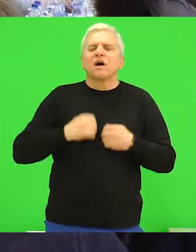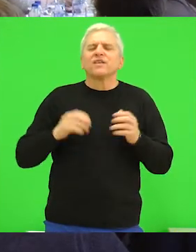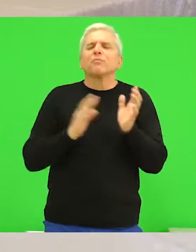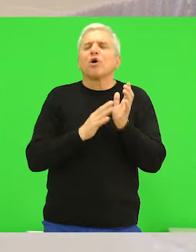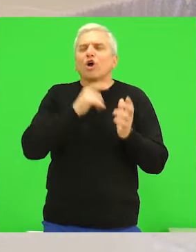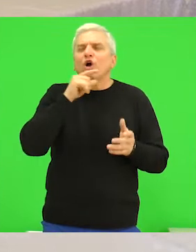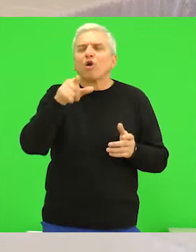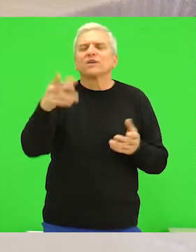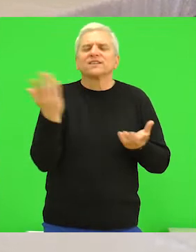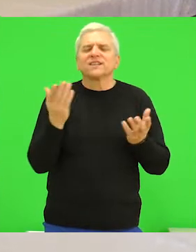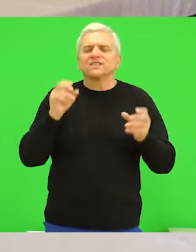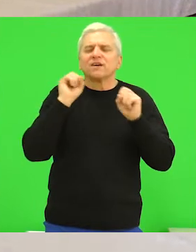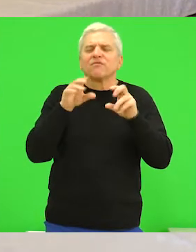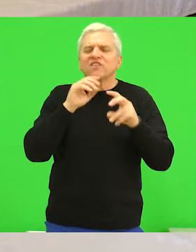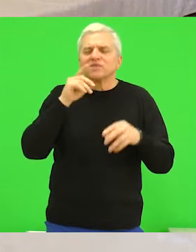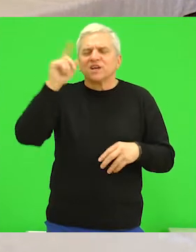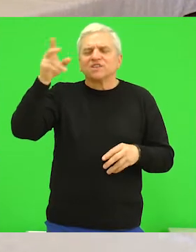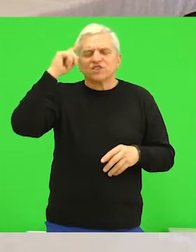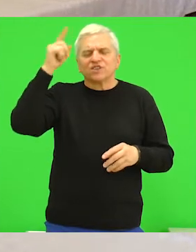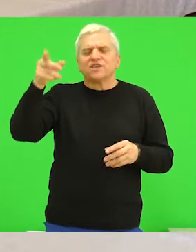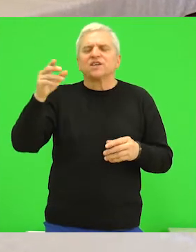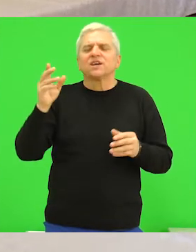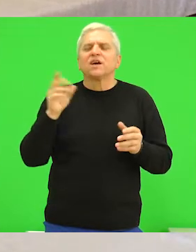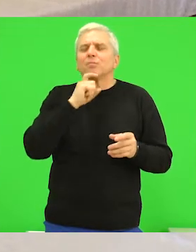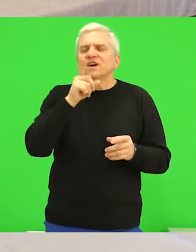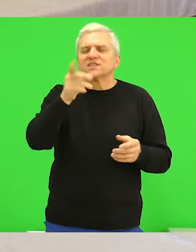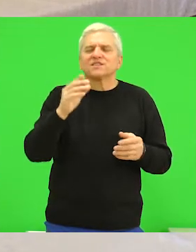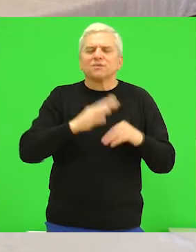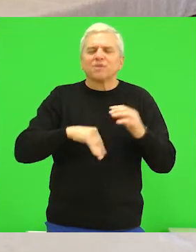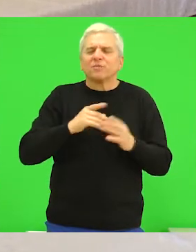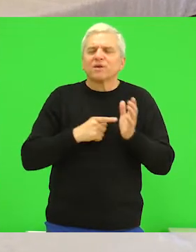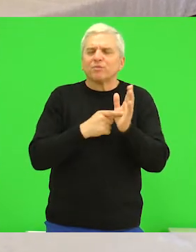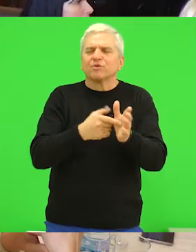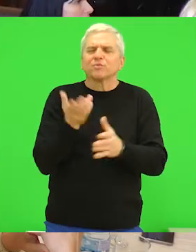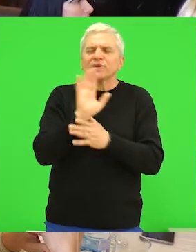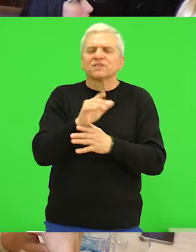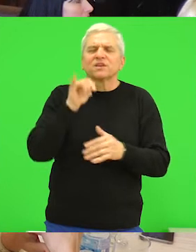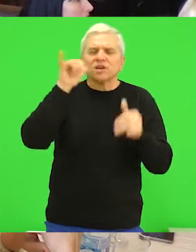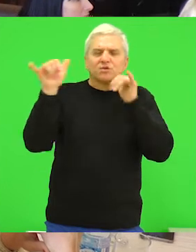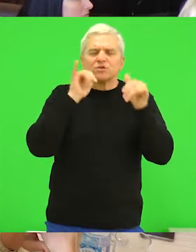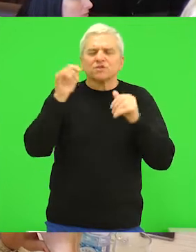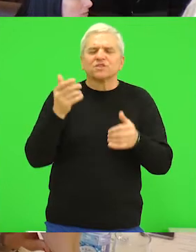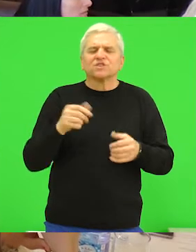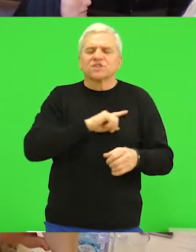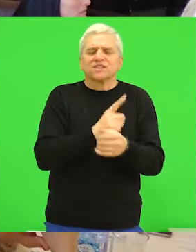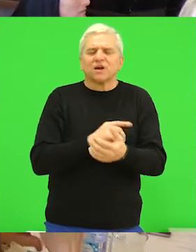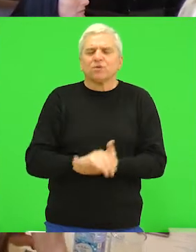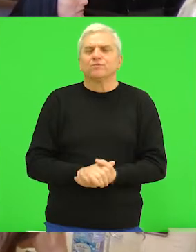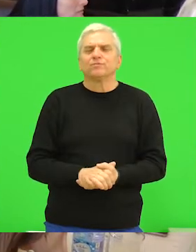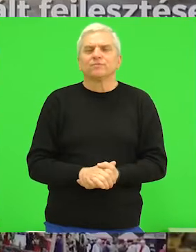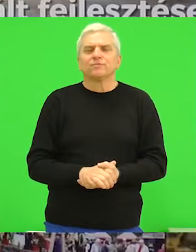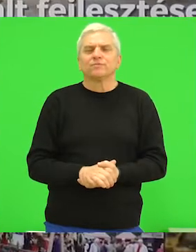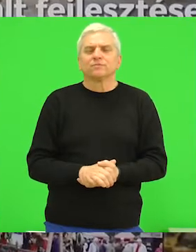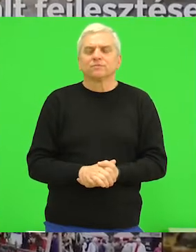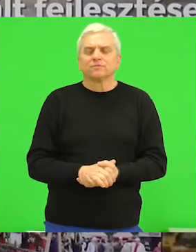Moraholom, gdje će predavači iz Mađarske, kroz primere dobre prakse, predstaviti svoje turističke potencijale.